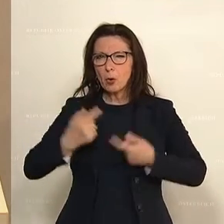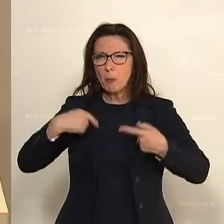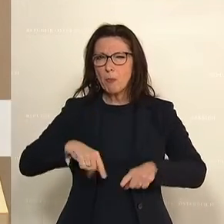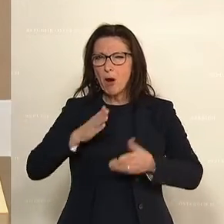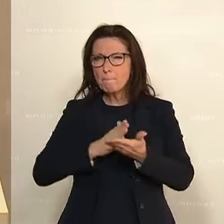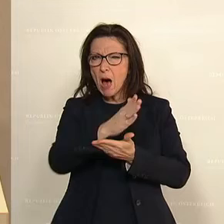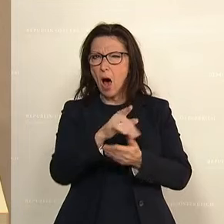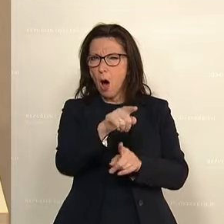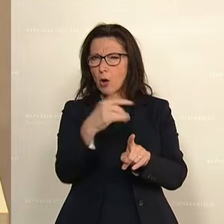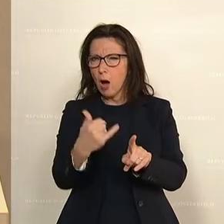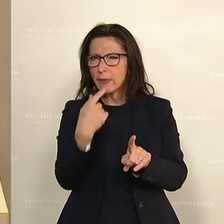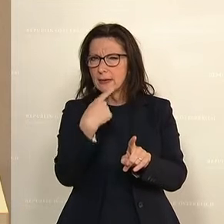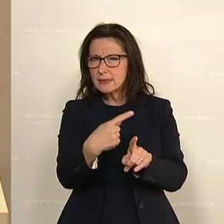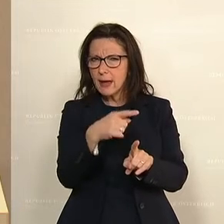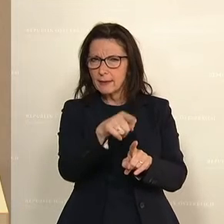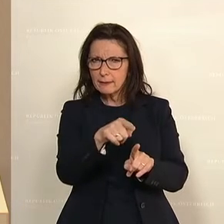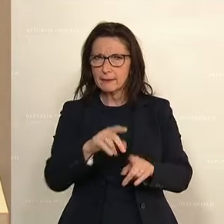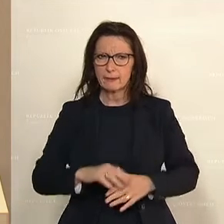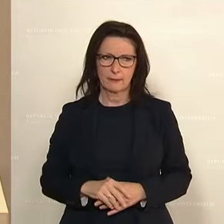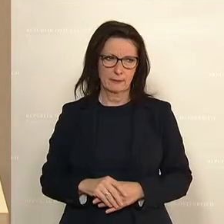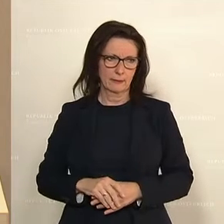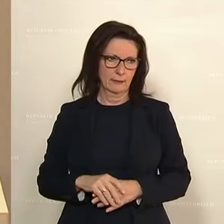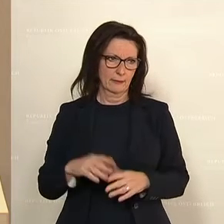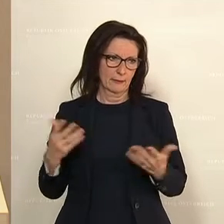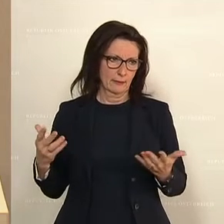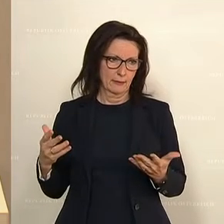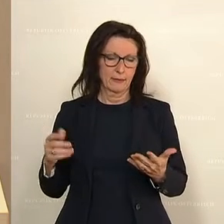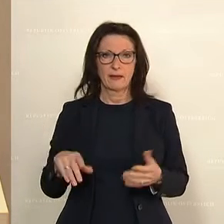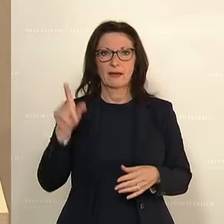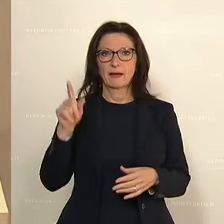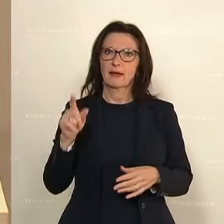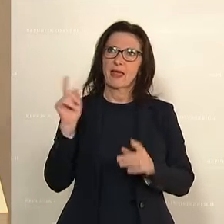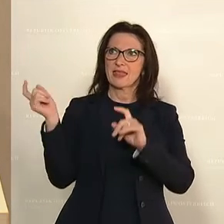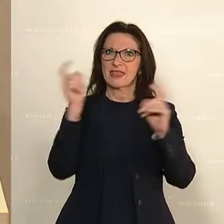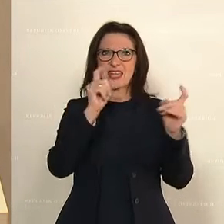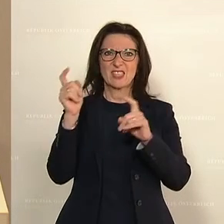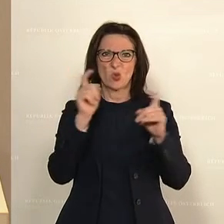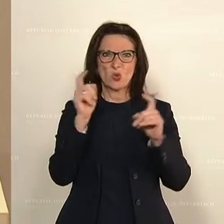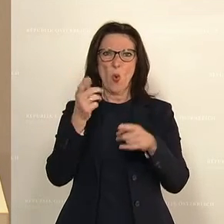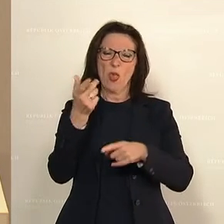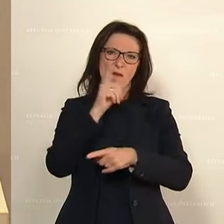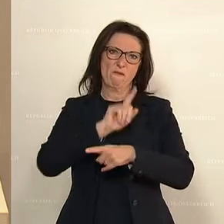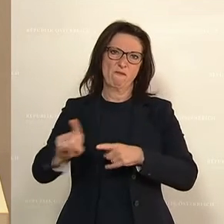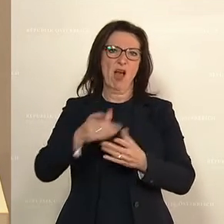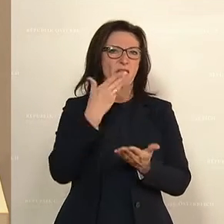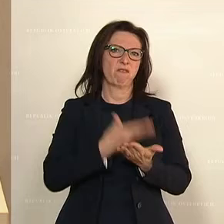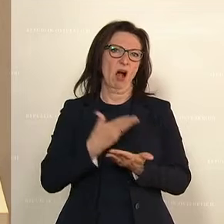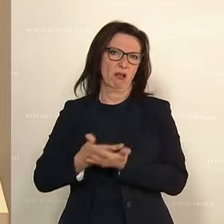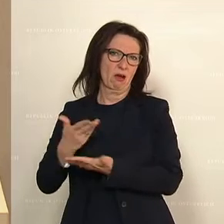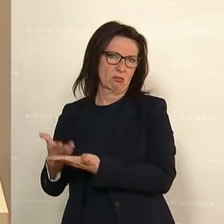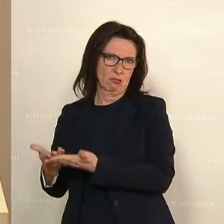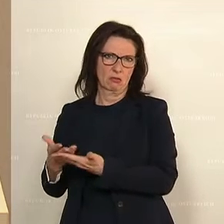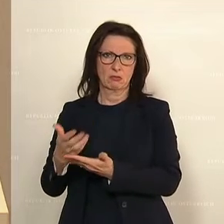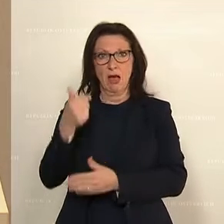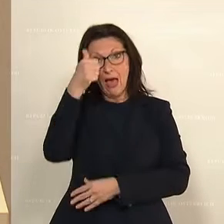gesprochen hat, davon, dass wir eine nicht faktenbasierte Diskussion hier führen. Ich möchte Ihnen einen Fakt